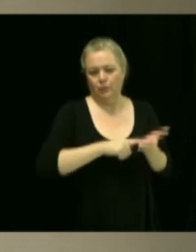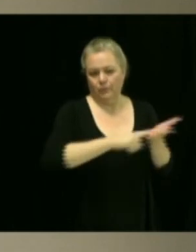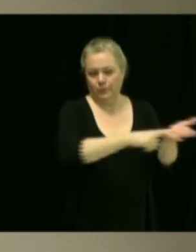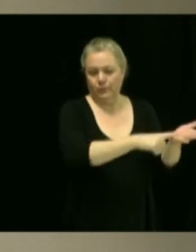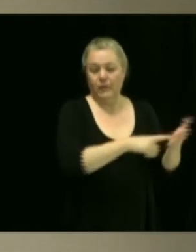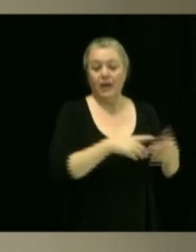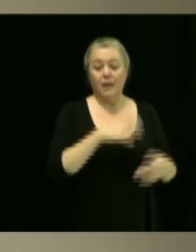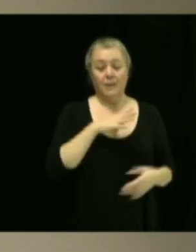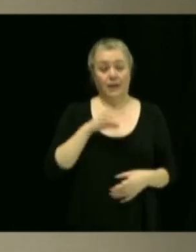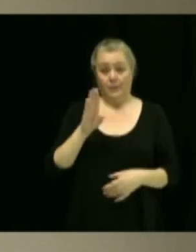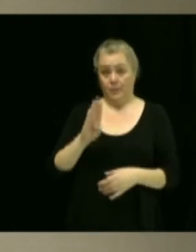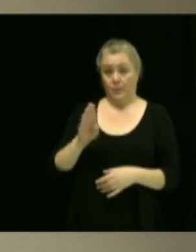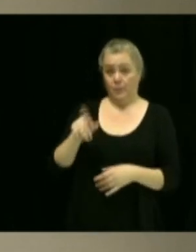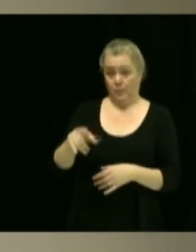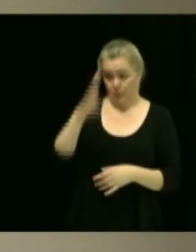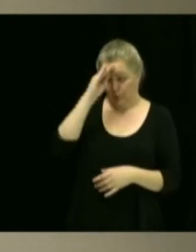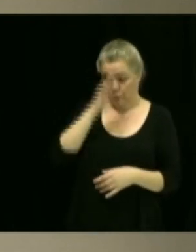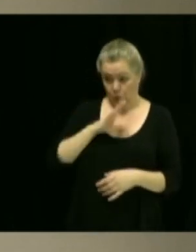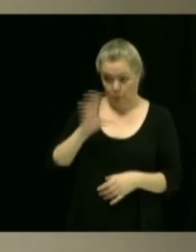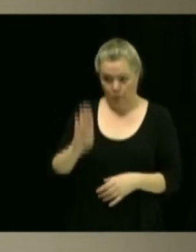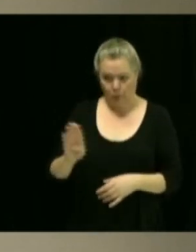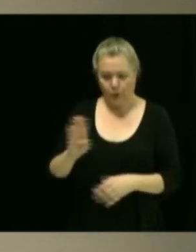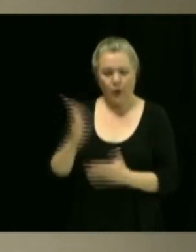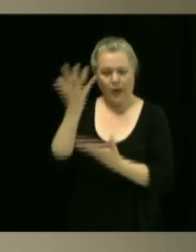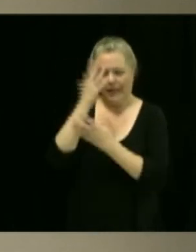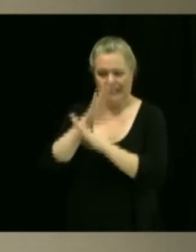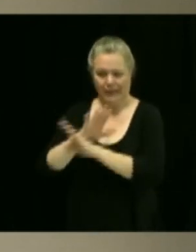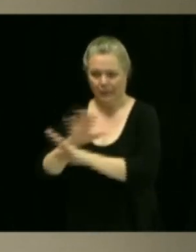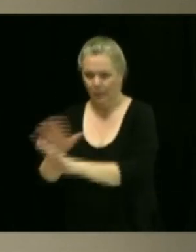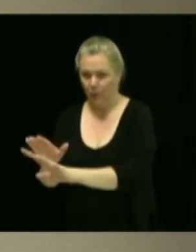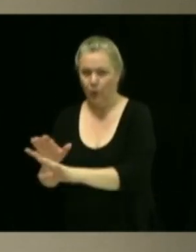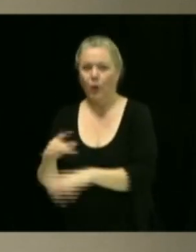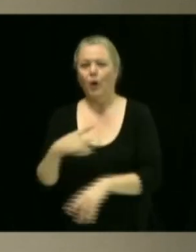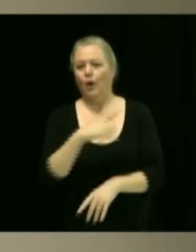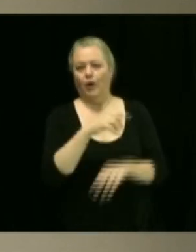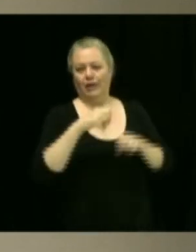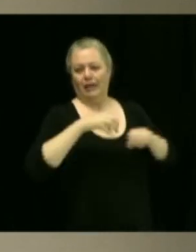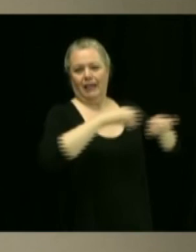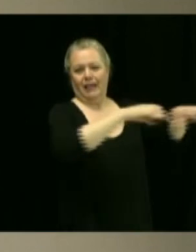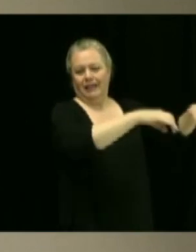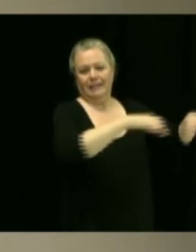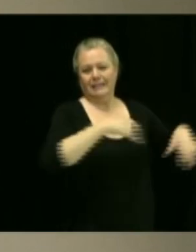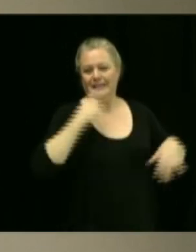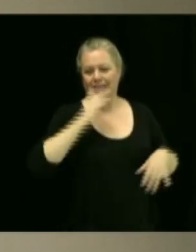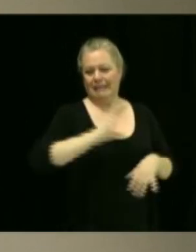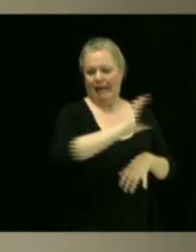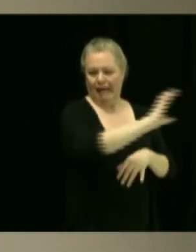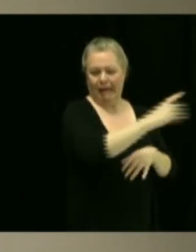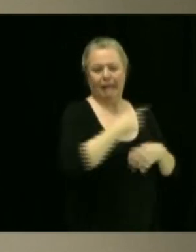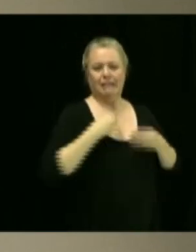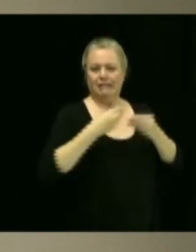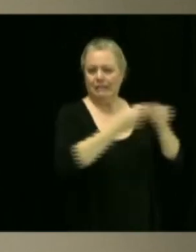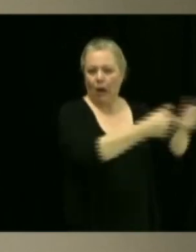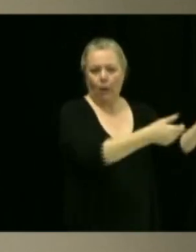M. Bonheur peut être rassuré qu'on n'a pas l'intention d'aller mettre du sel ou du sable sur le sentier.